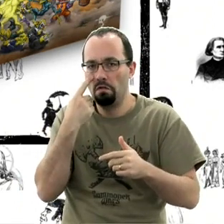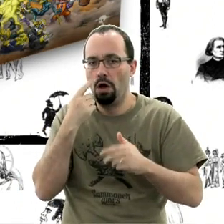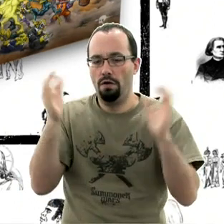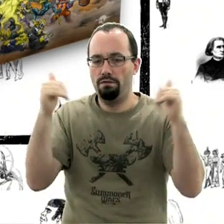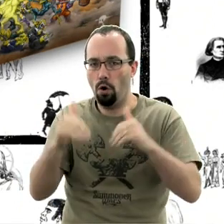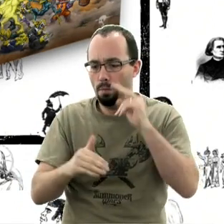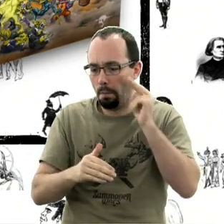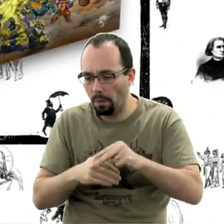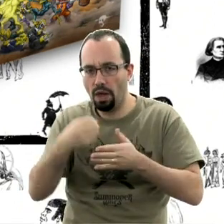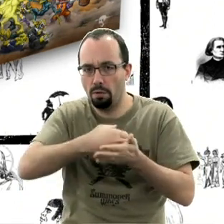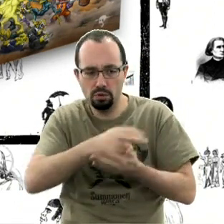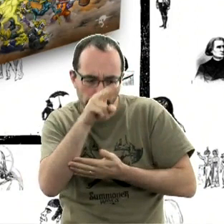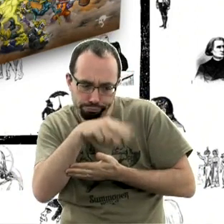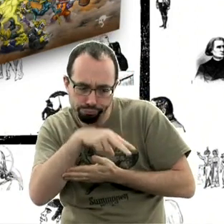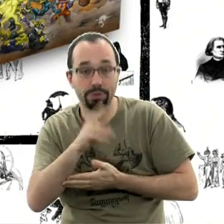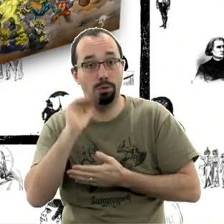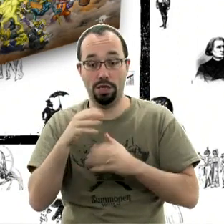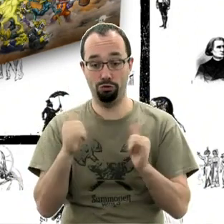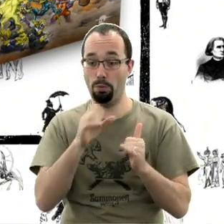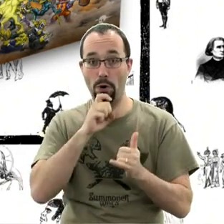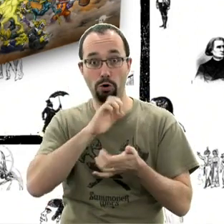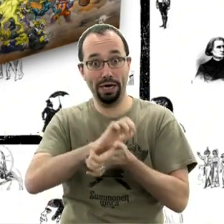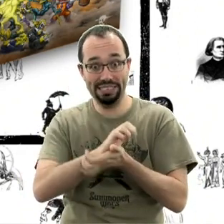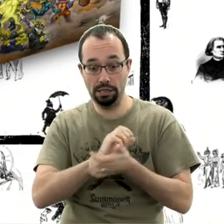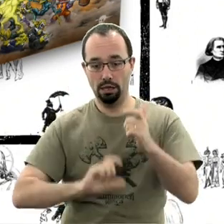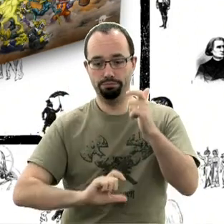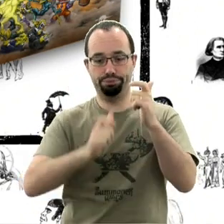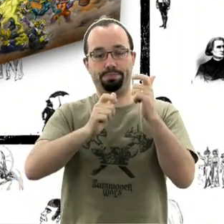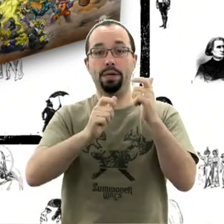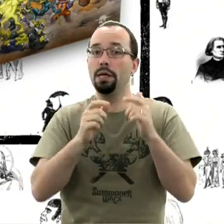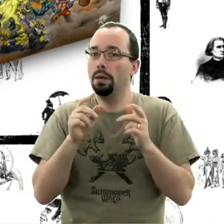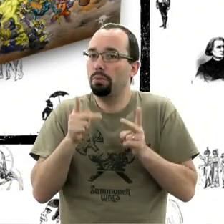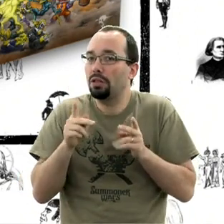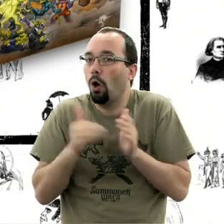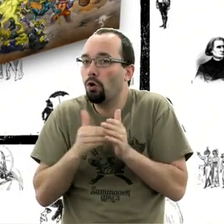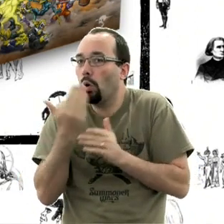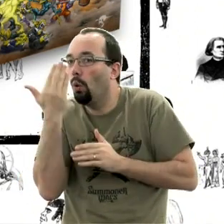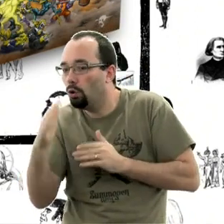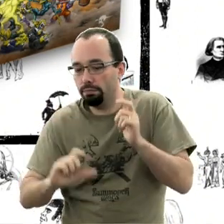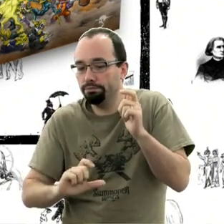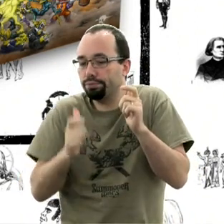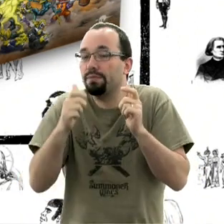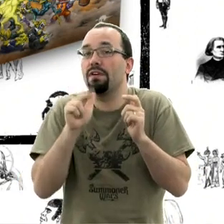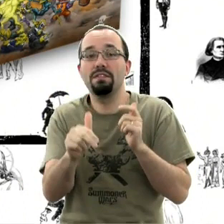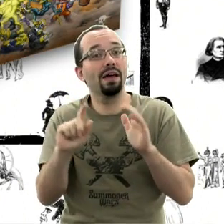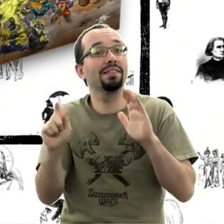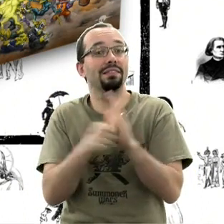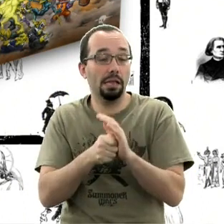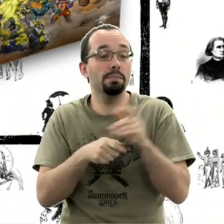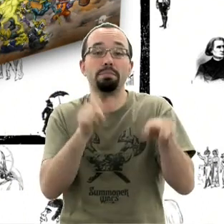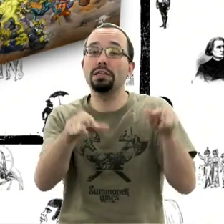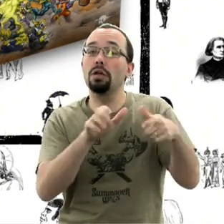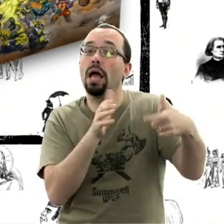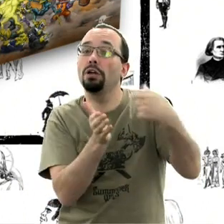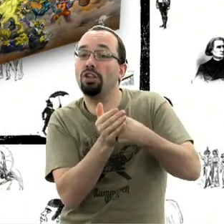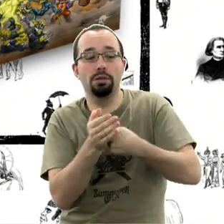bref, voilà, un jeu qui n'existe pas et qui grimpe. Et il aura probablement une deuxième vie de grimpounette dans les classements quand il arrivera dans les mains des pledgers d'ici peut